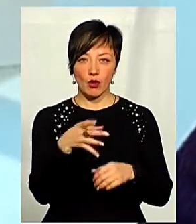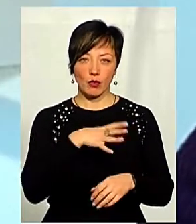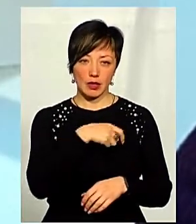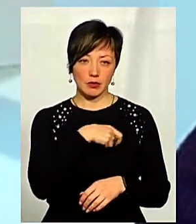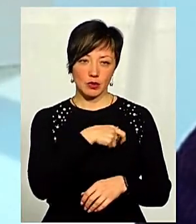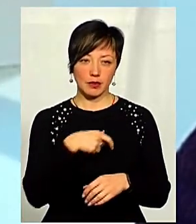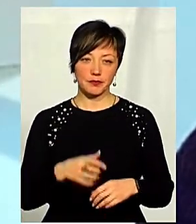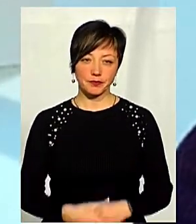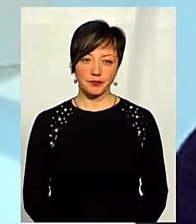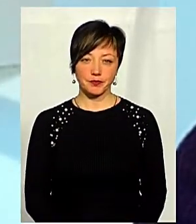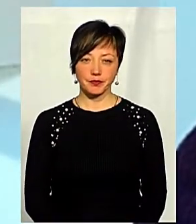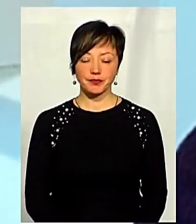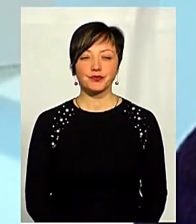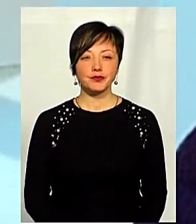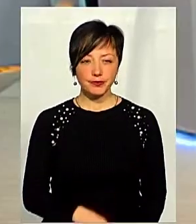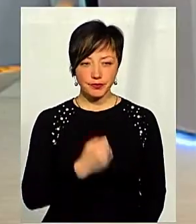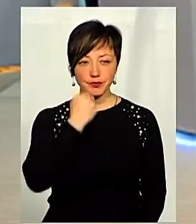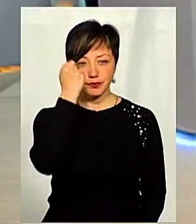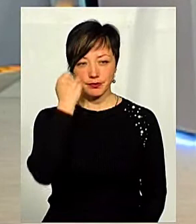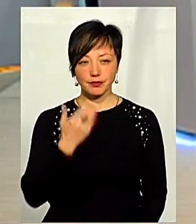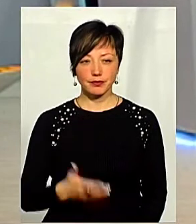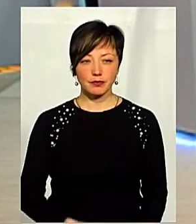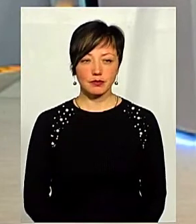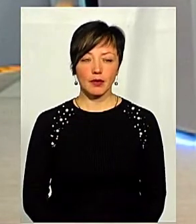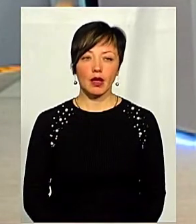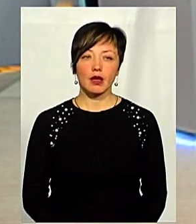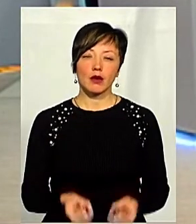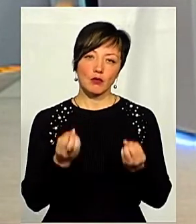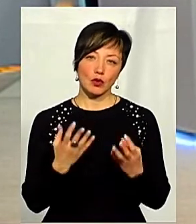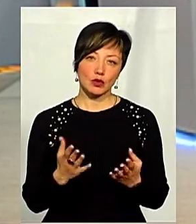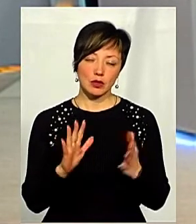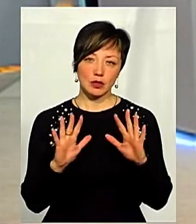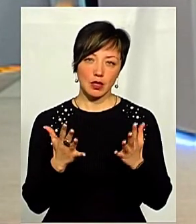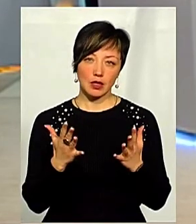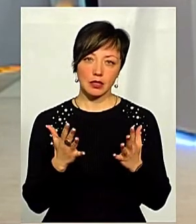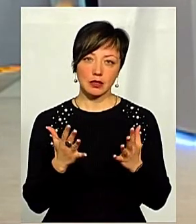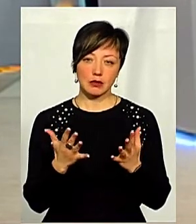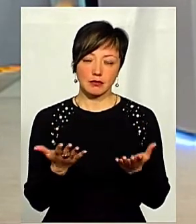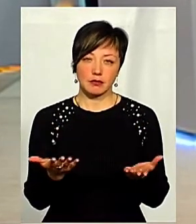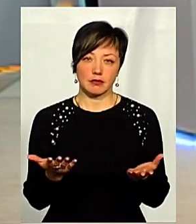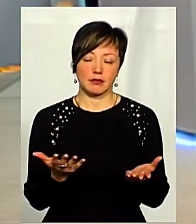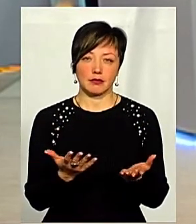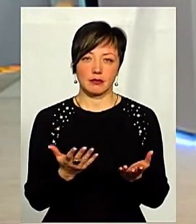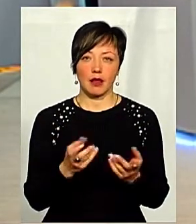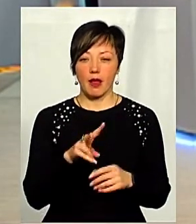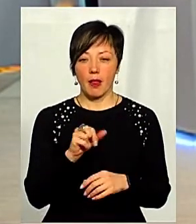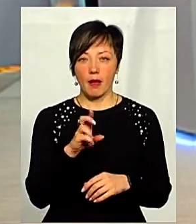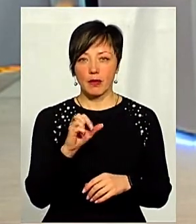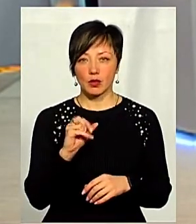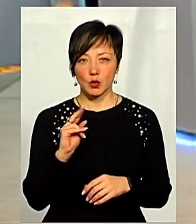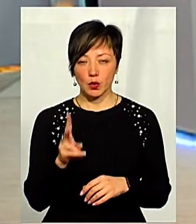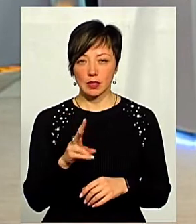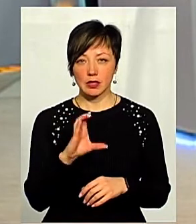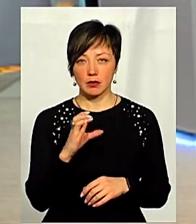депутати, майже в кожному районі були депутати від «Слуги народу». Там просто сталася накладка, і те, що Лобазюк Сергій